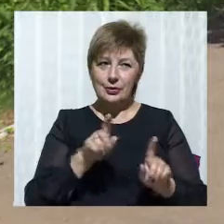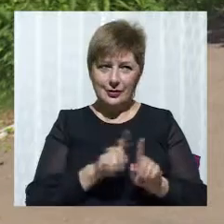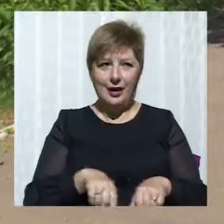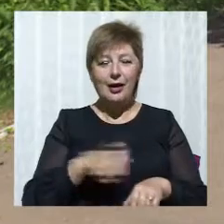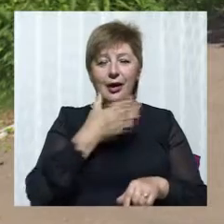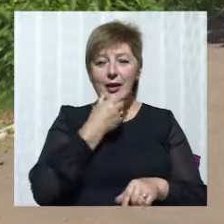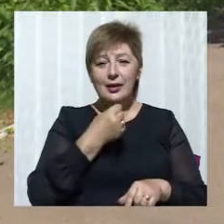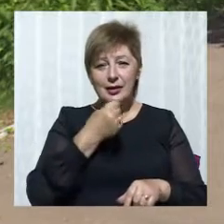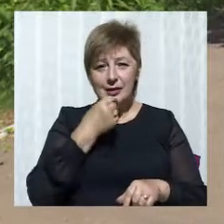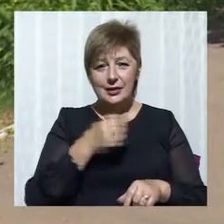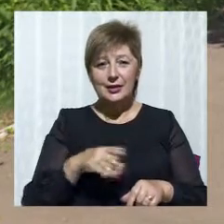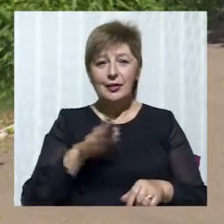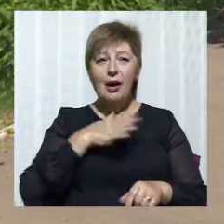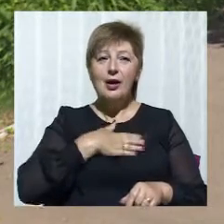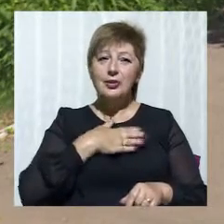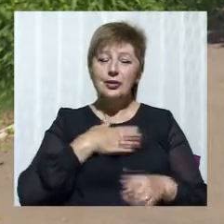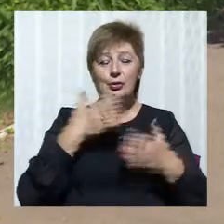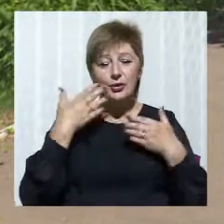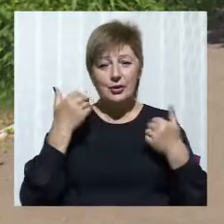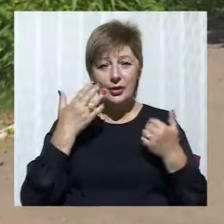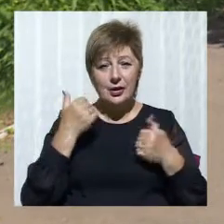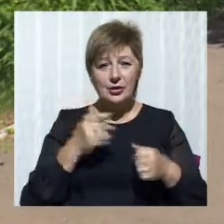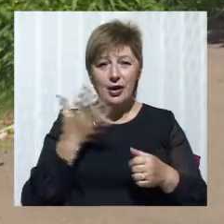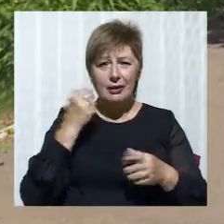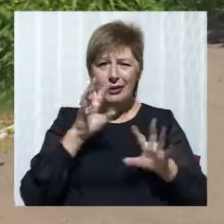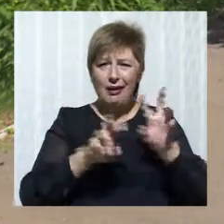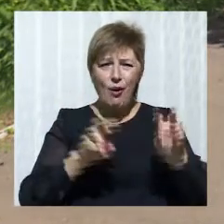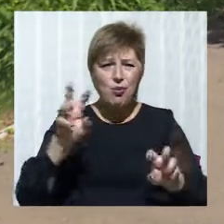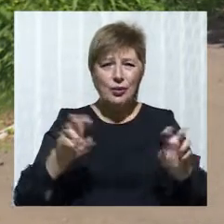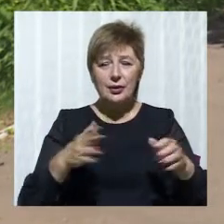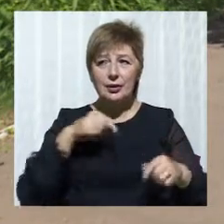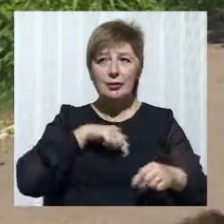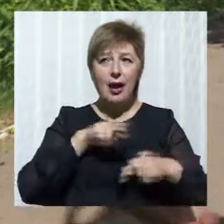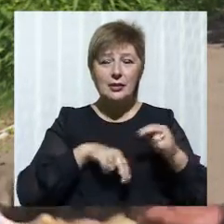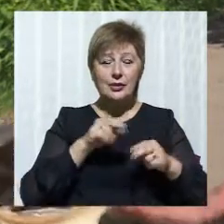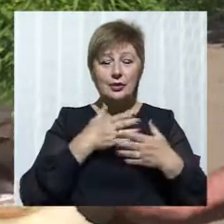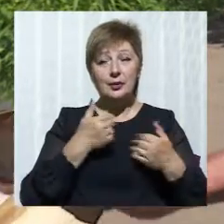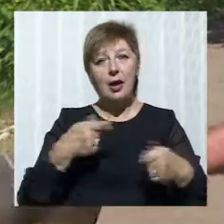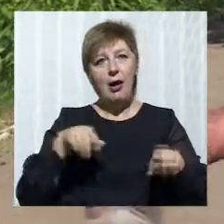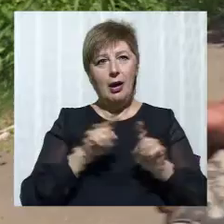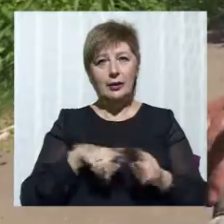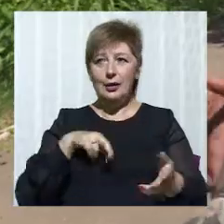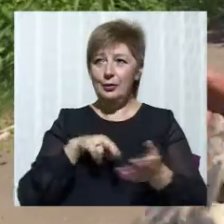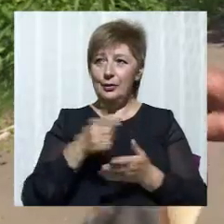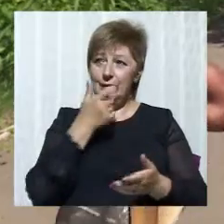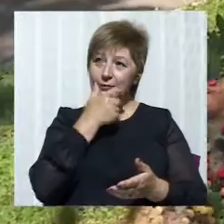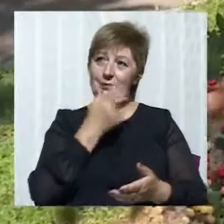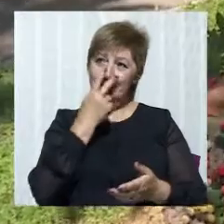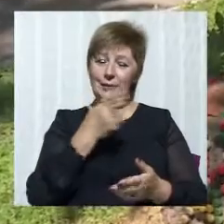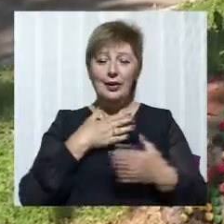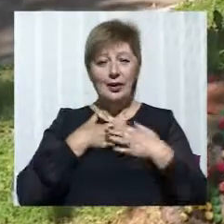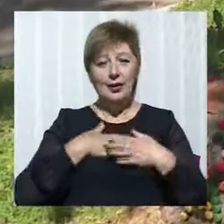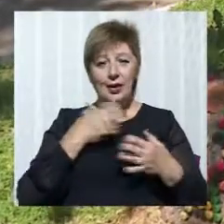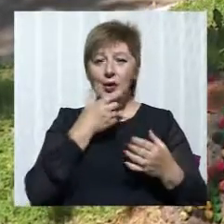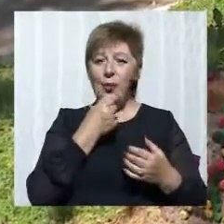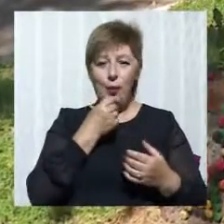гарно. Навіть на душі стає легше. Звісно, як воно обшарпане, немає ніякого настрою. А так люди вийшли на вулицю, сіли та милуються. За